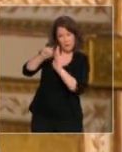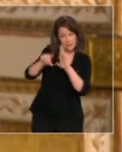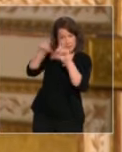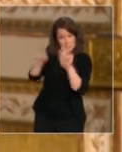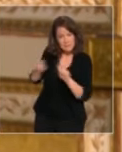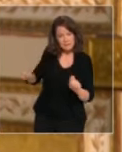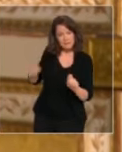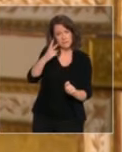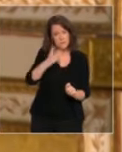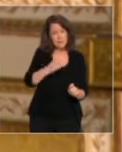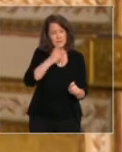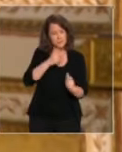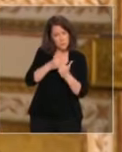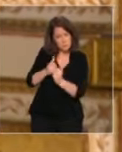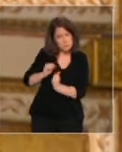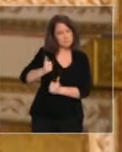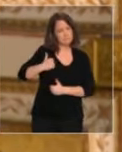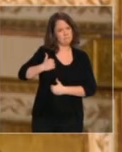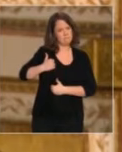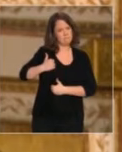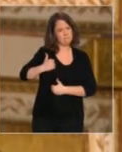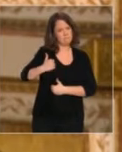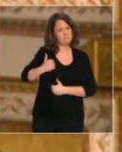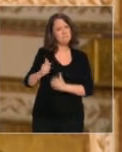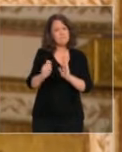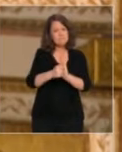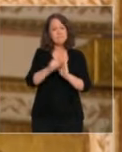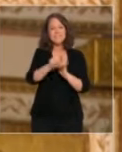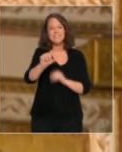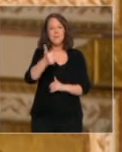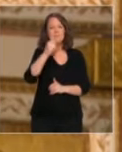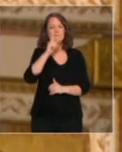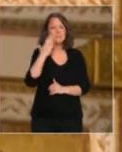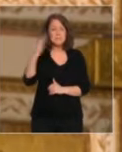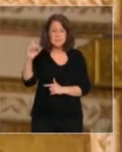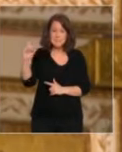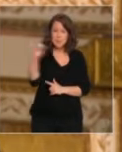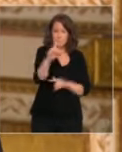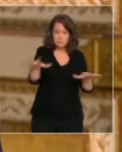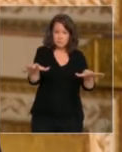règles et que si la propagation du virus a effectivement continué à ralentir.